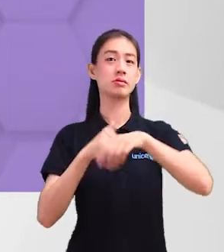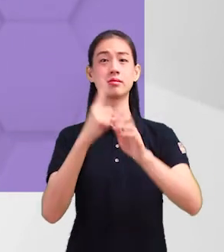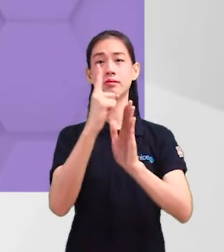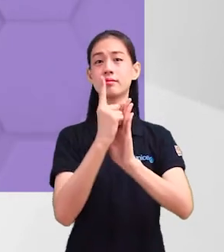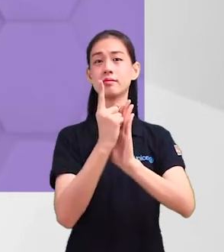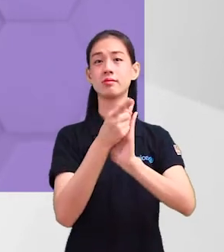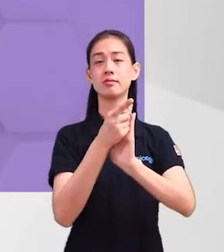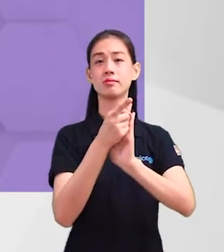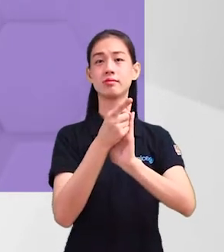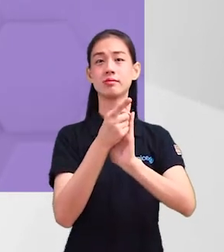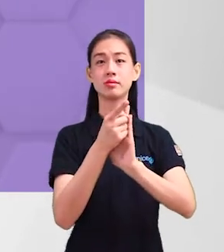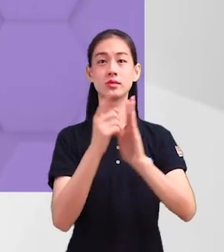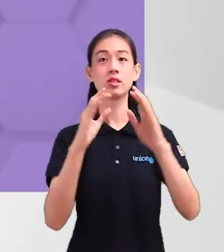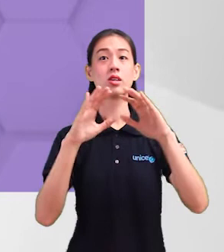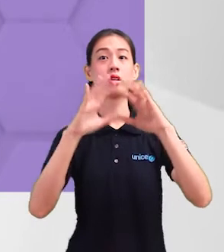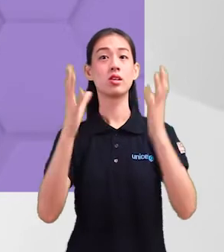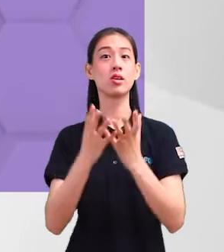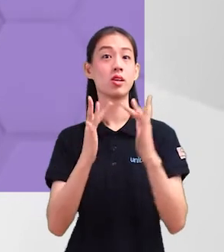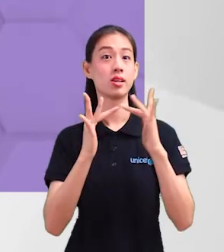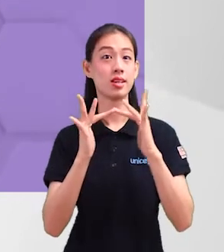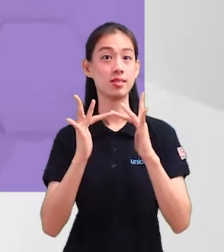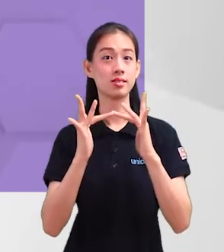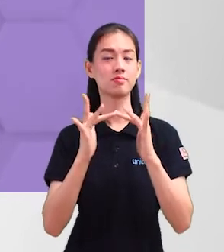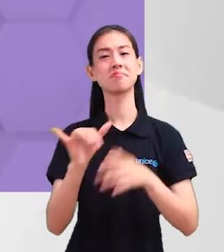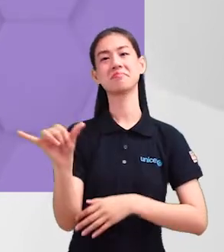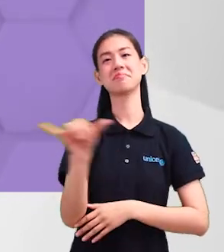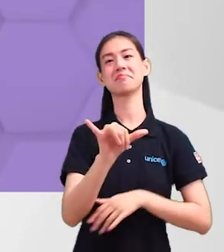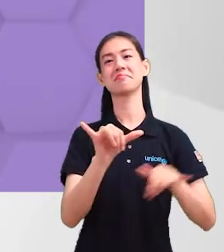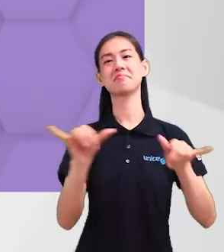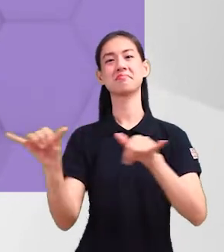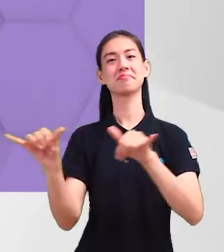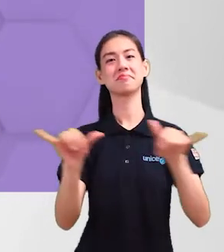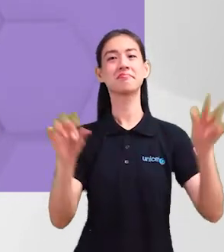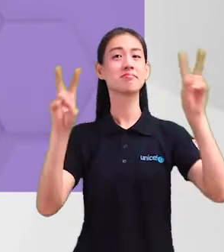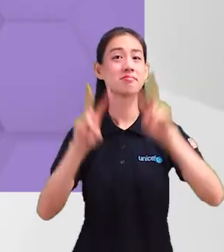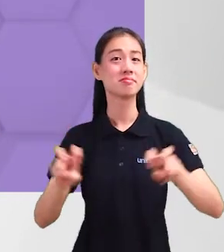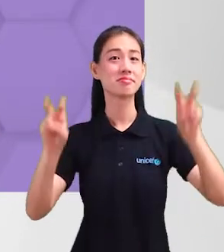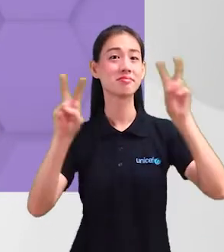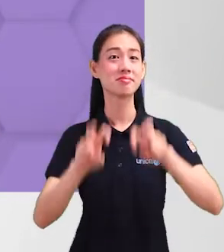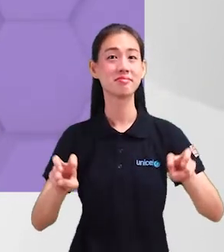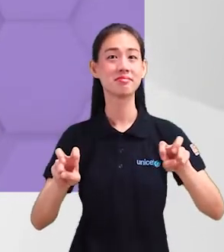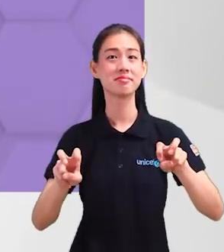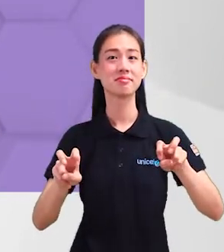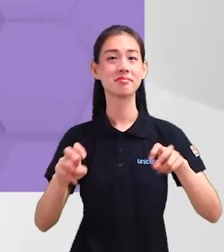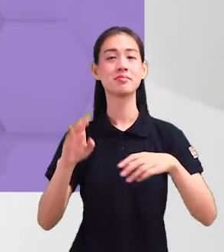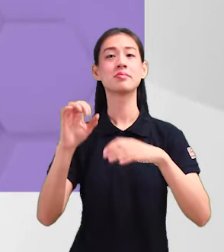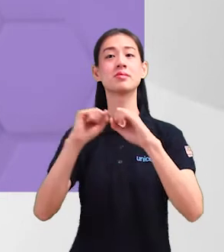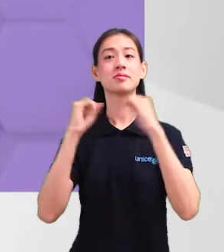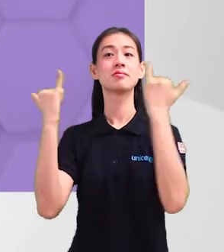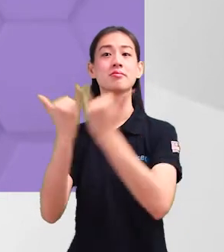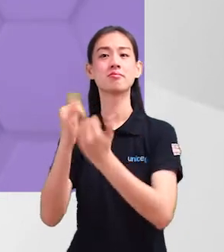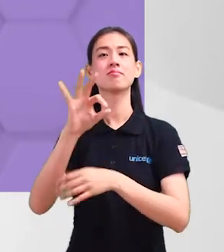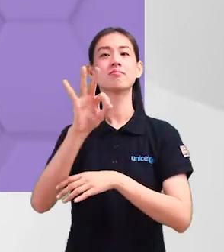mengambil masa kurang daripada satu saat dan dalam dunia maya, ia pun sama juga. Menurut kajian yang dilakukan oleh syarikat